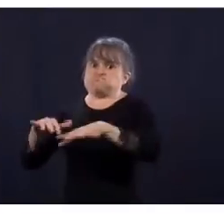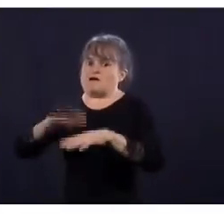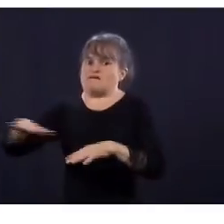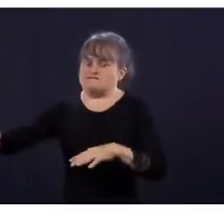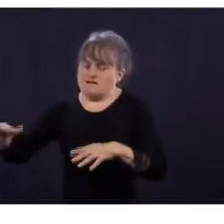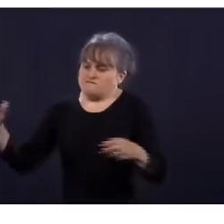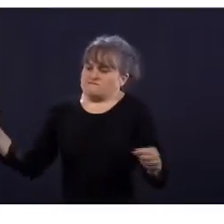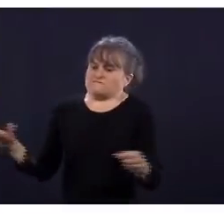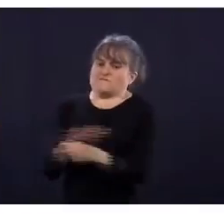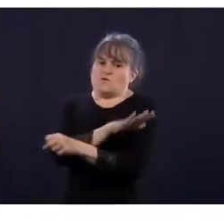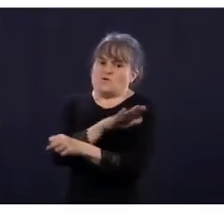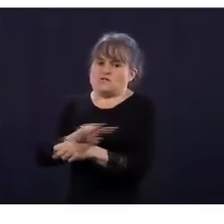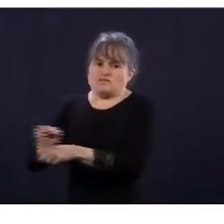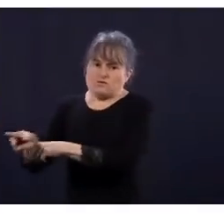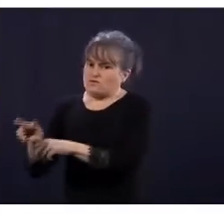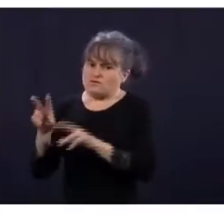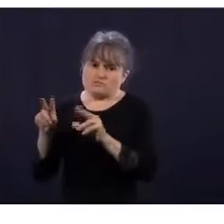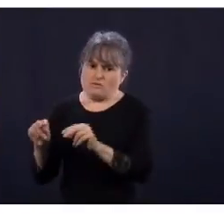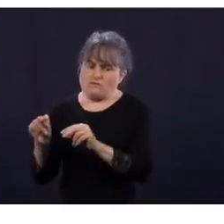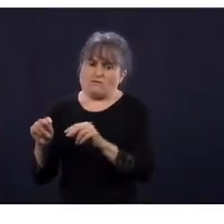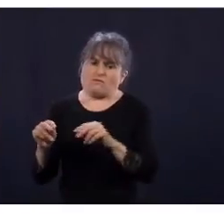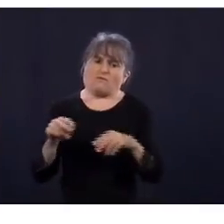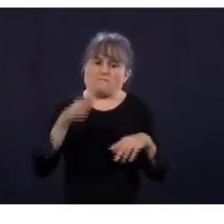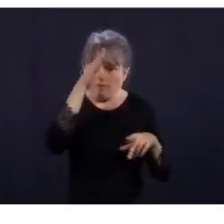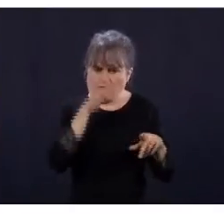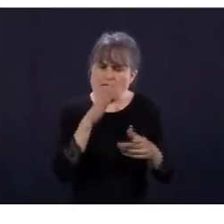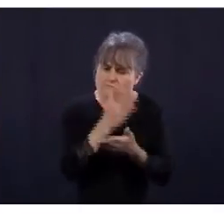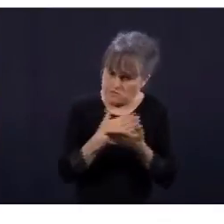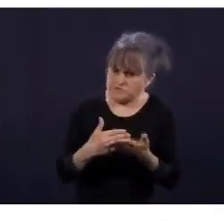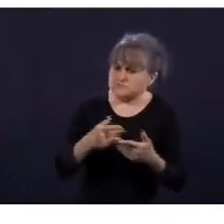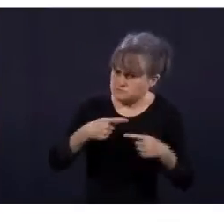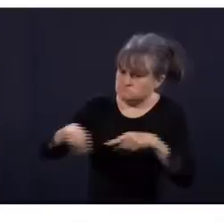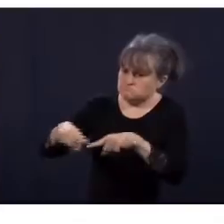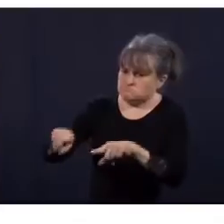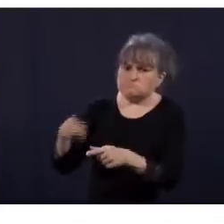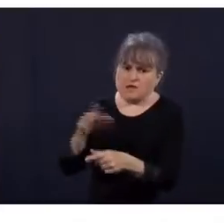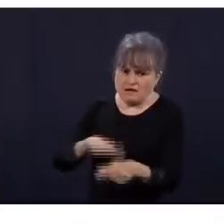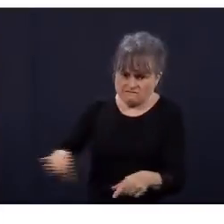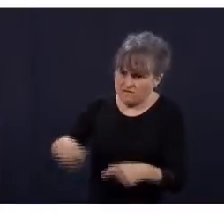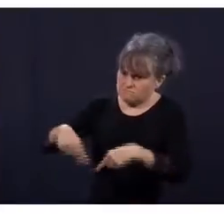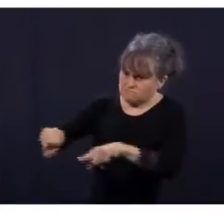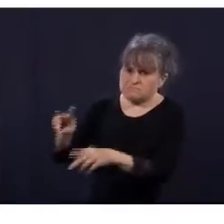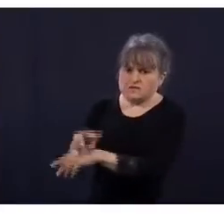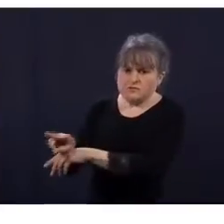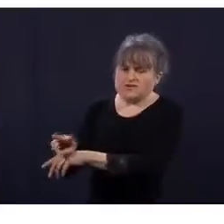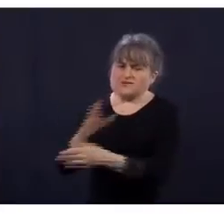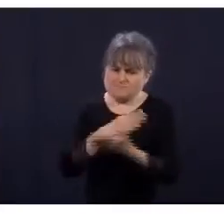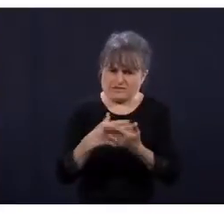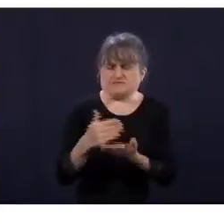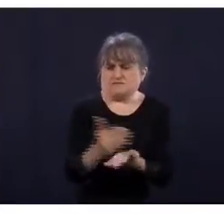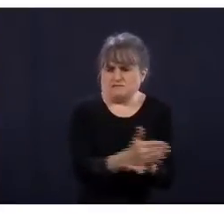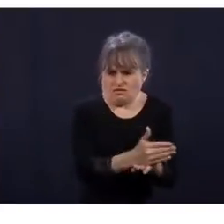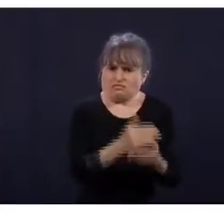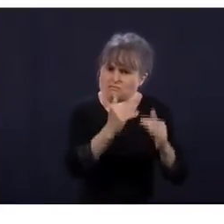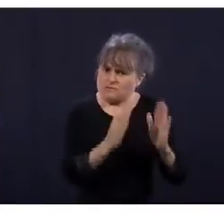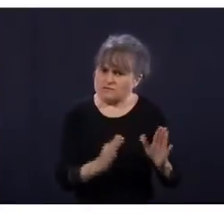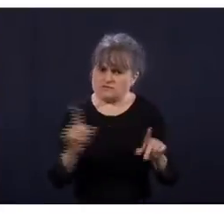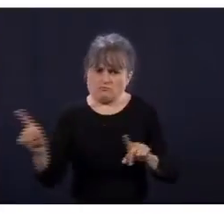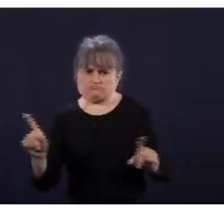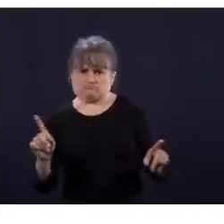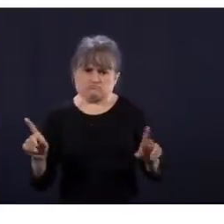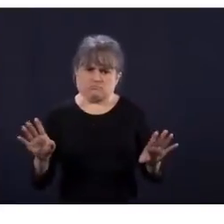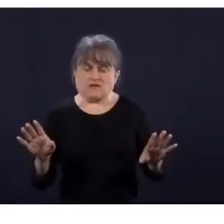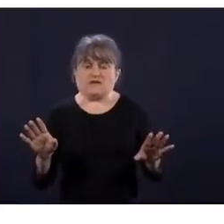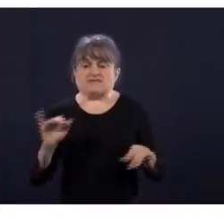effectivement, il y aura un choix à faire pour le parent. Est-ce que le parent veut protéger la place ou si on donne la place à un autre parent